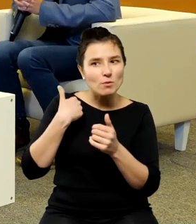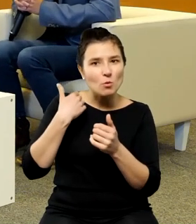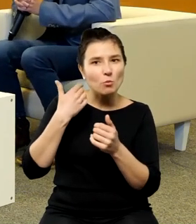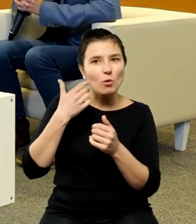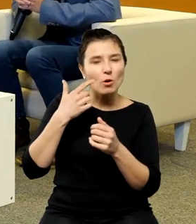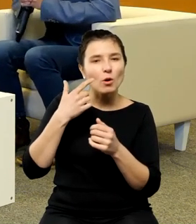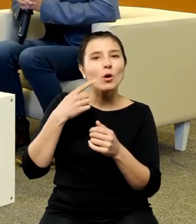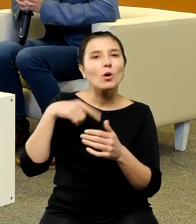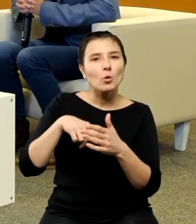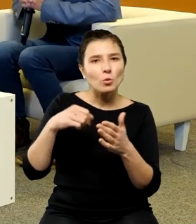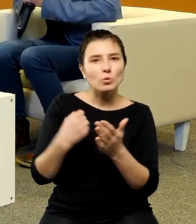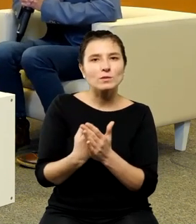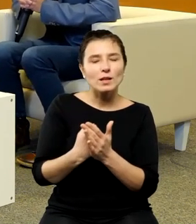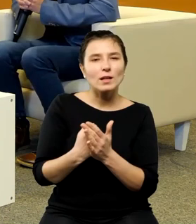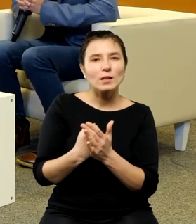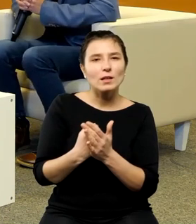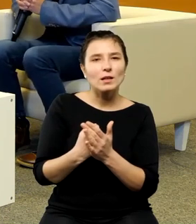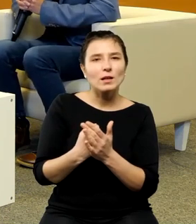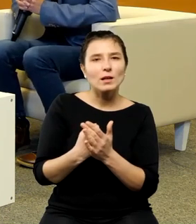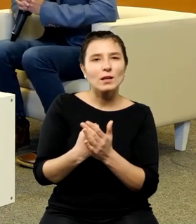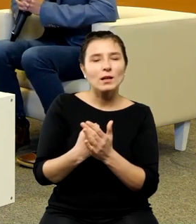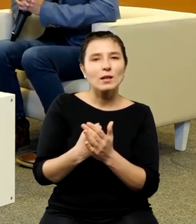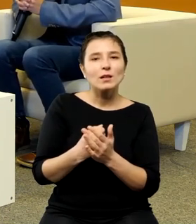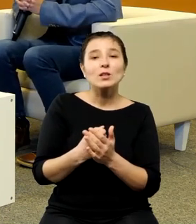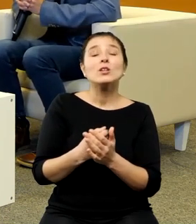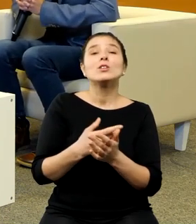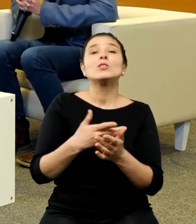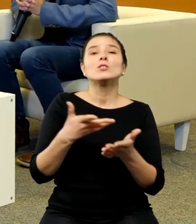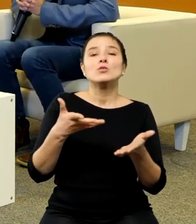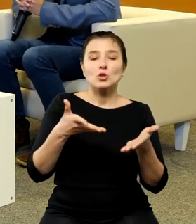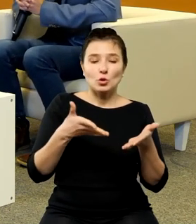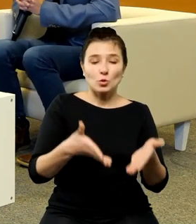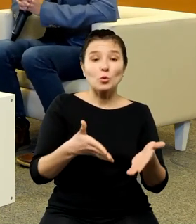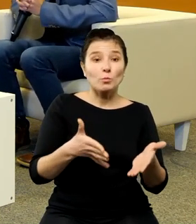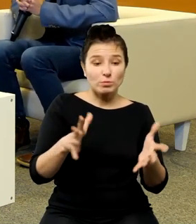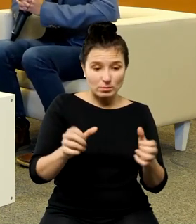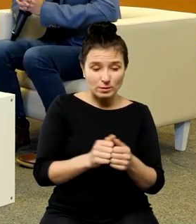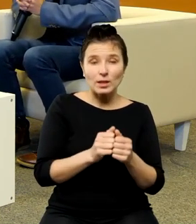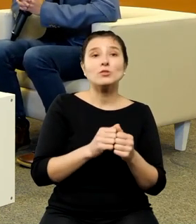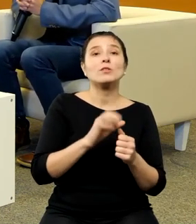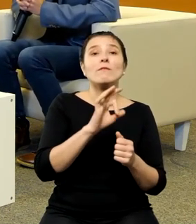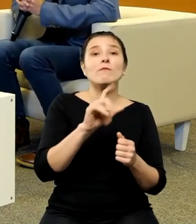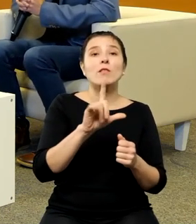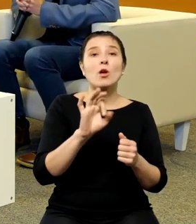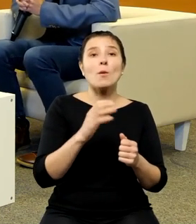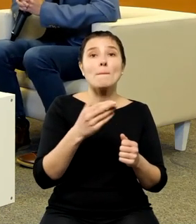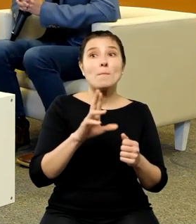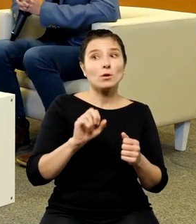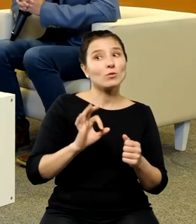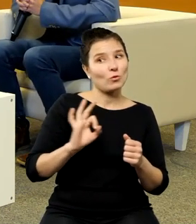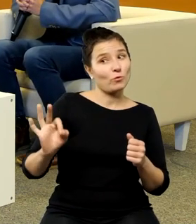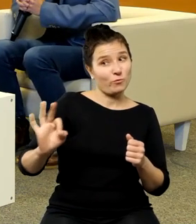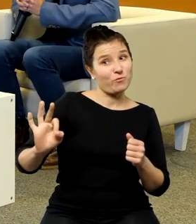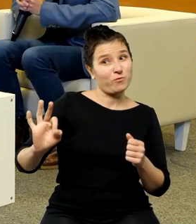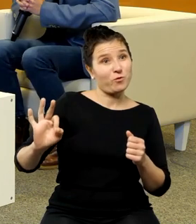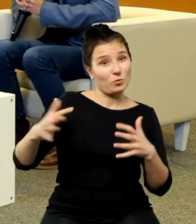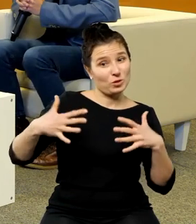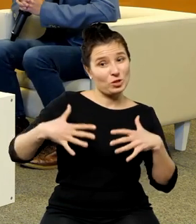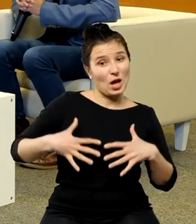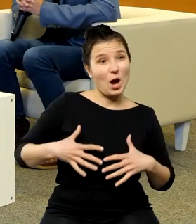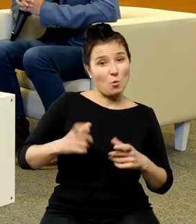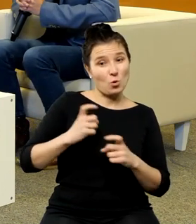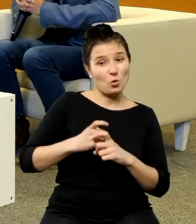szczątki odkryte we Fromborku są te czy nie zresztą astronomowie protestowali generalnie